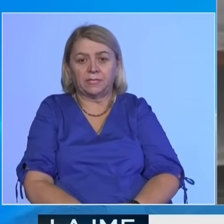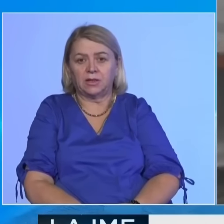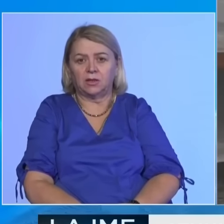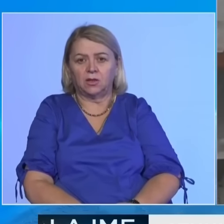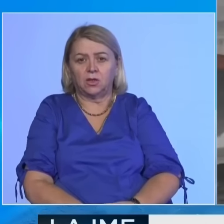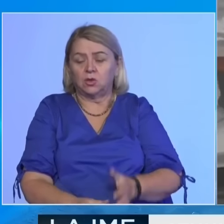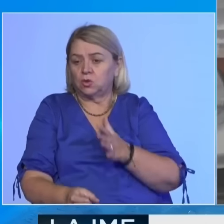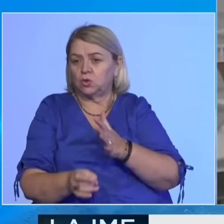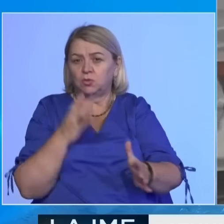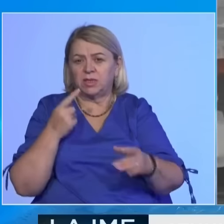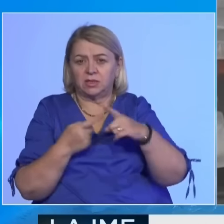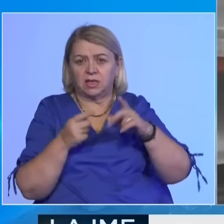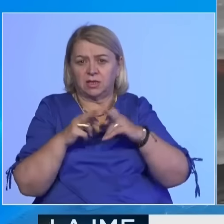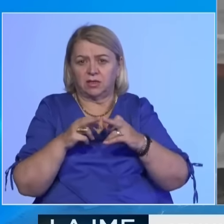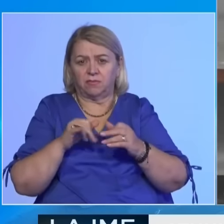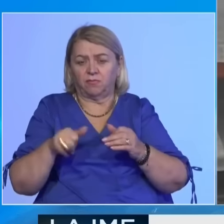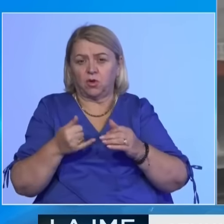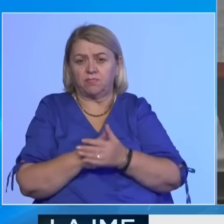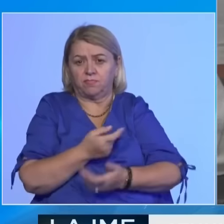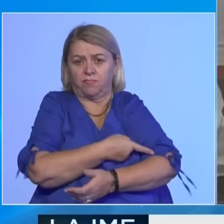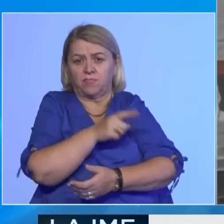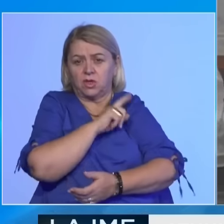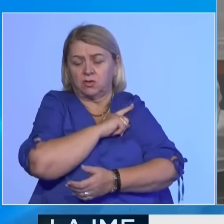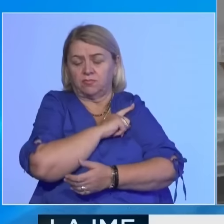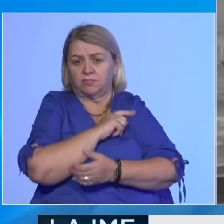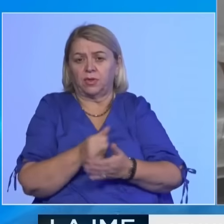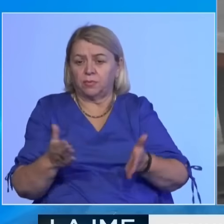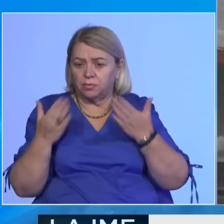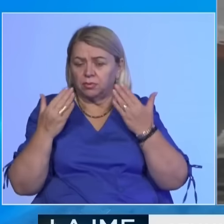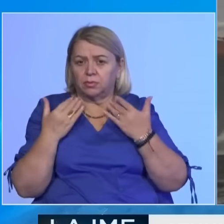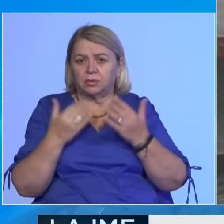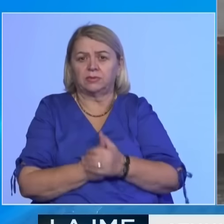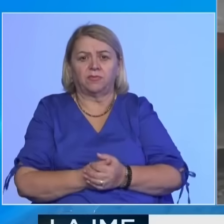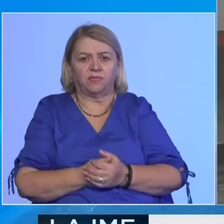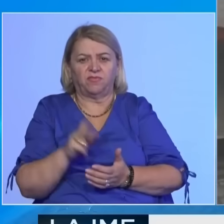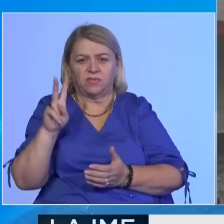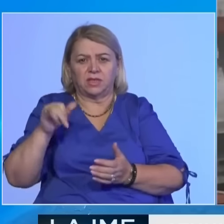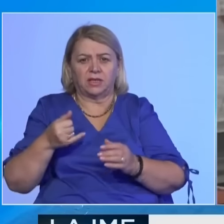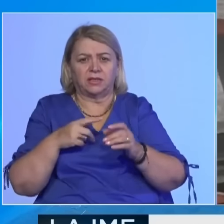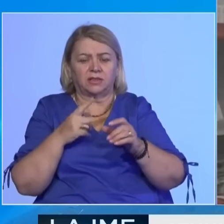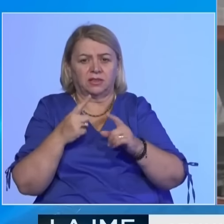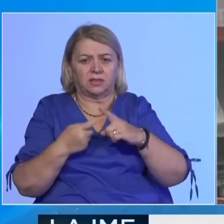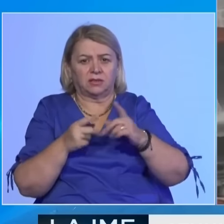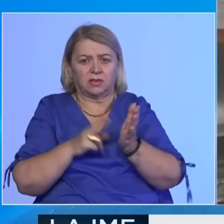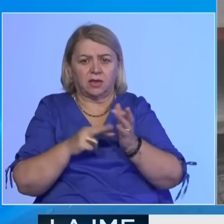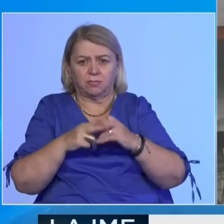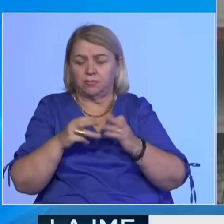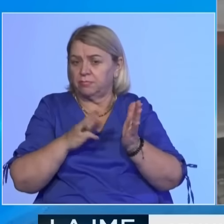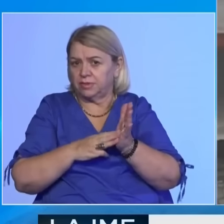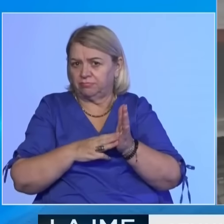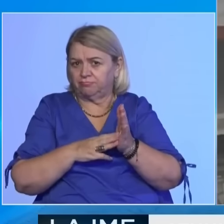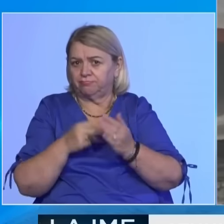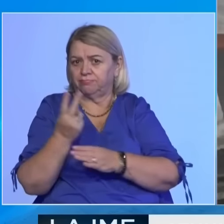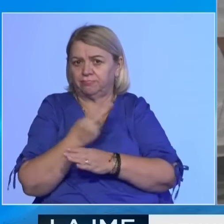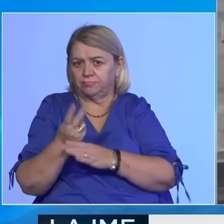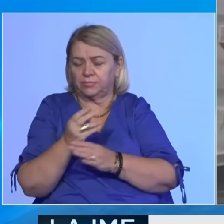Supertaifuni Jagi, stuhia maj fuqishme në azik të vit, tashme ka goditur Vietnamin. Stuhia ka shkaktuar ere ratë të fuqishme që ka